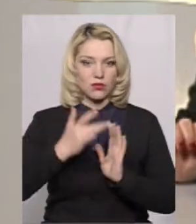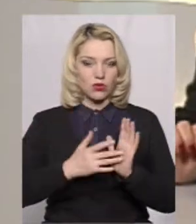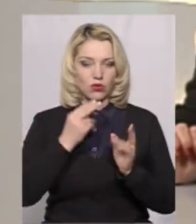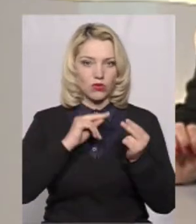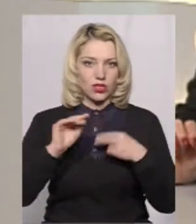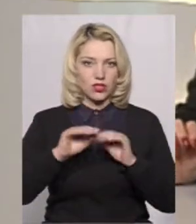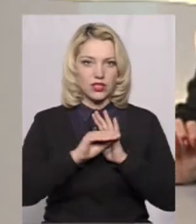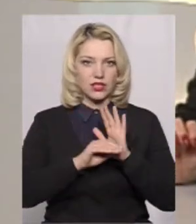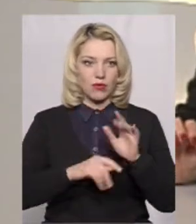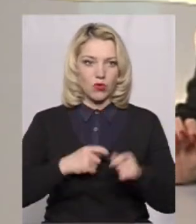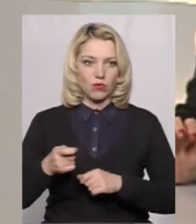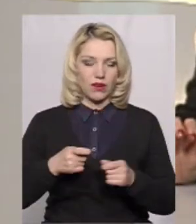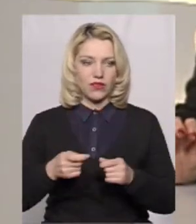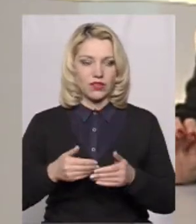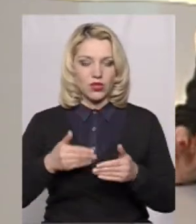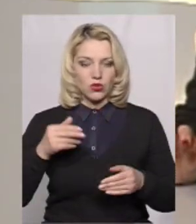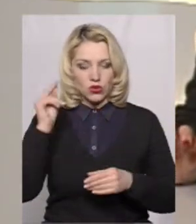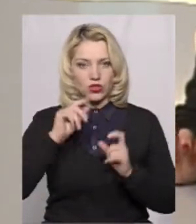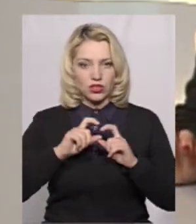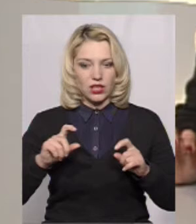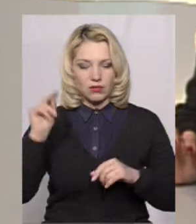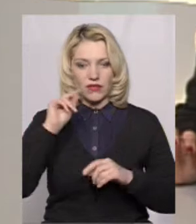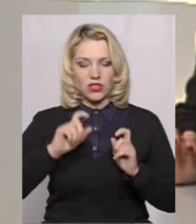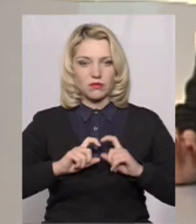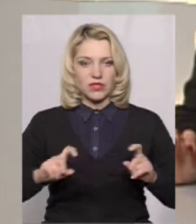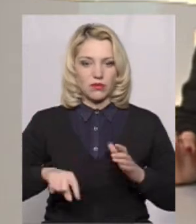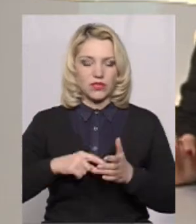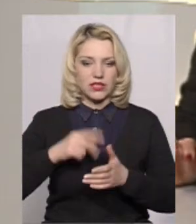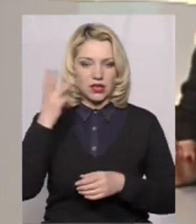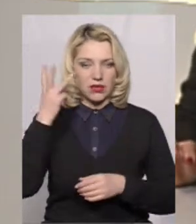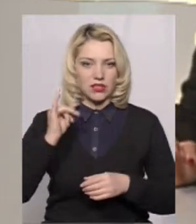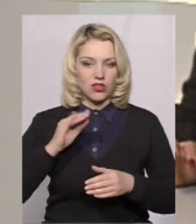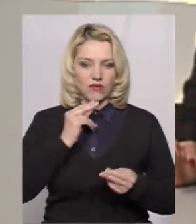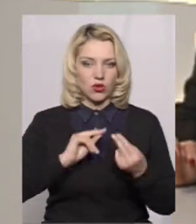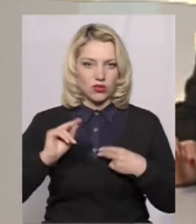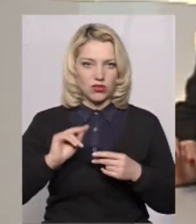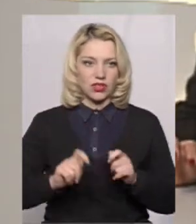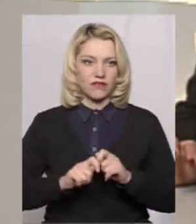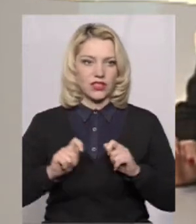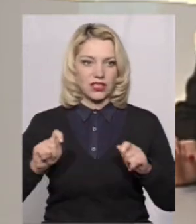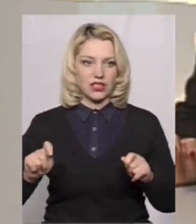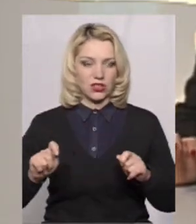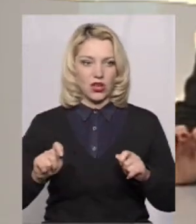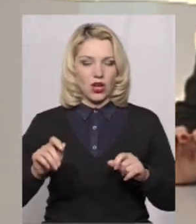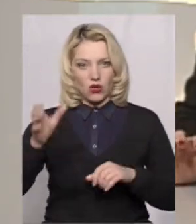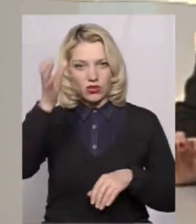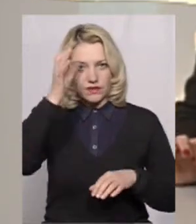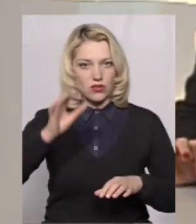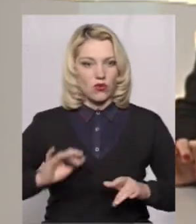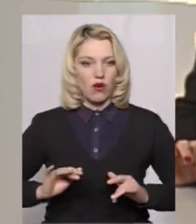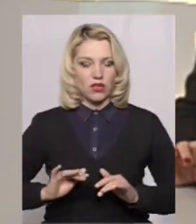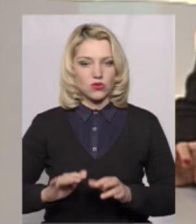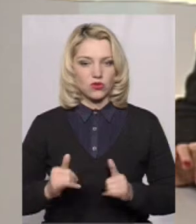поліпшення системи управління дошкільними навчальними закладами міста Хмельницького та вдосконалення відкритого освітнього